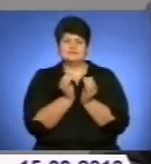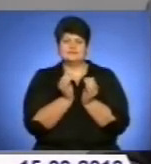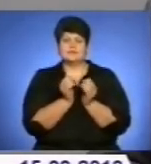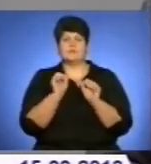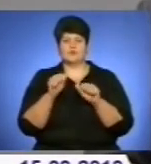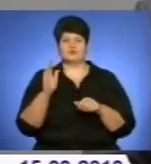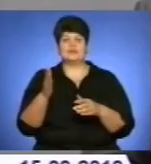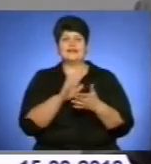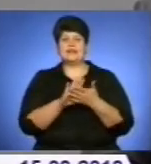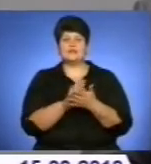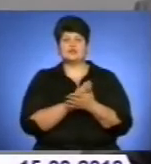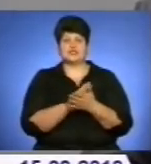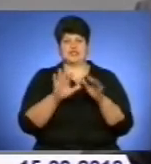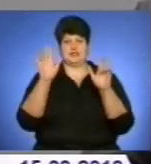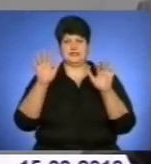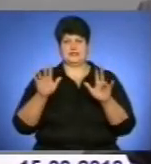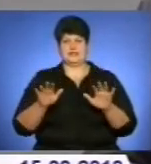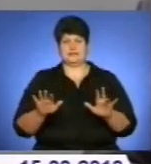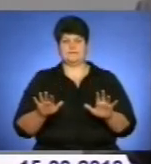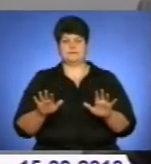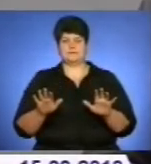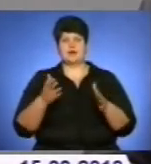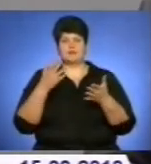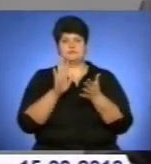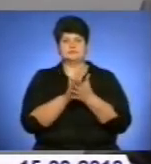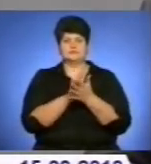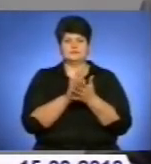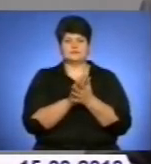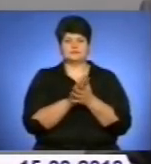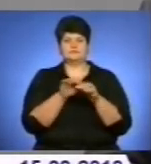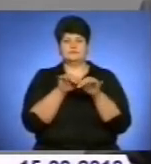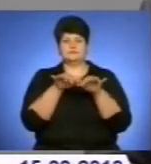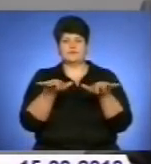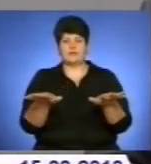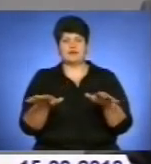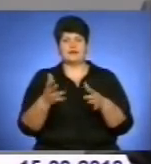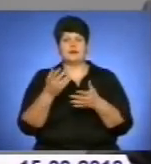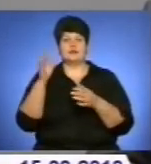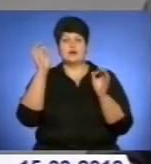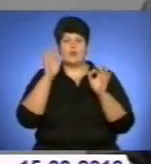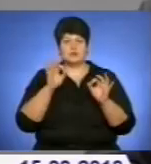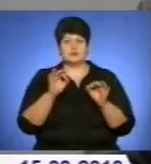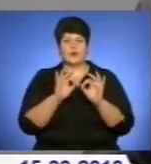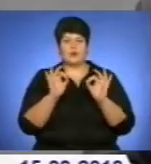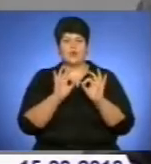Завдяки горбистості перепадам нашої території в області локальні підтоплення